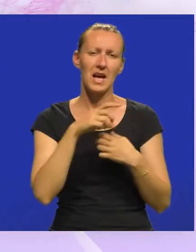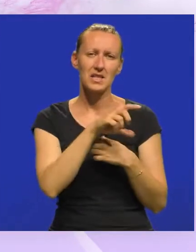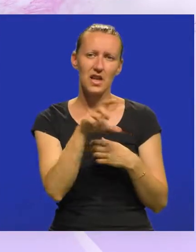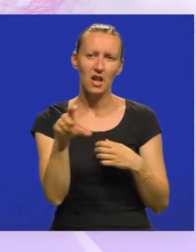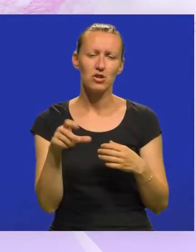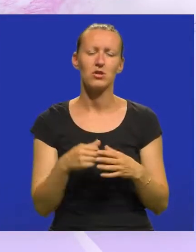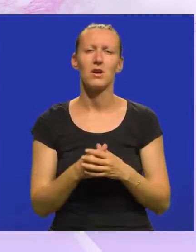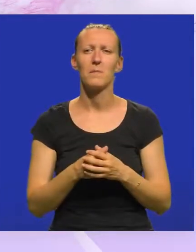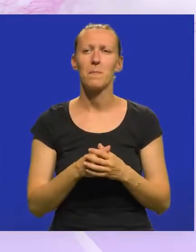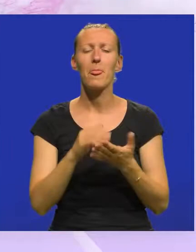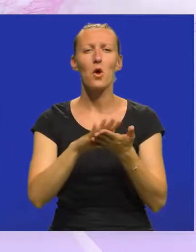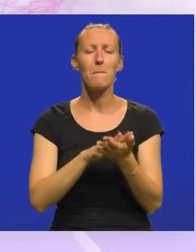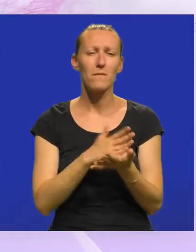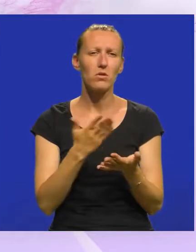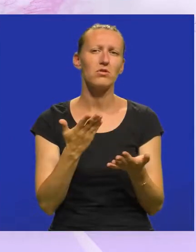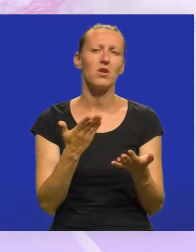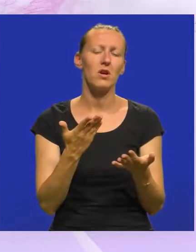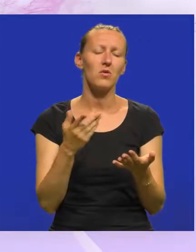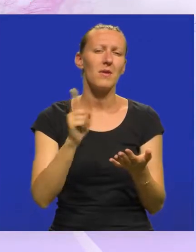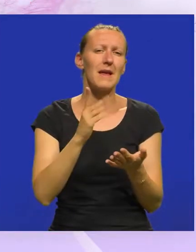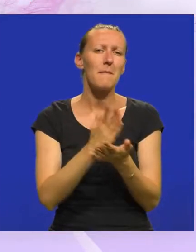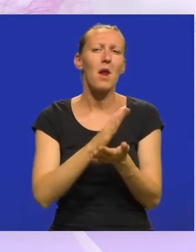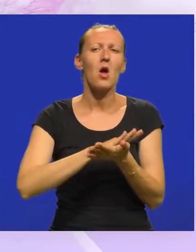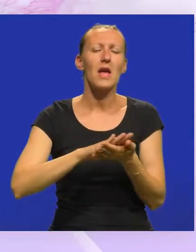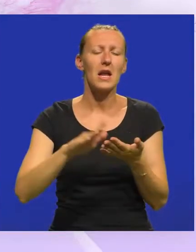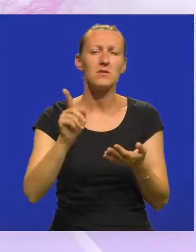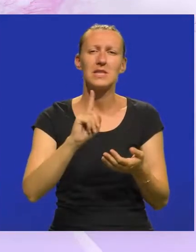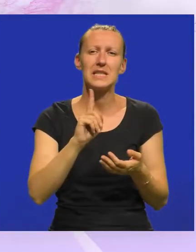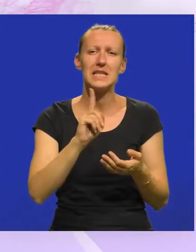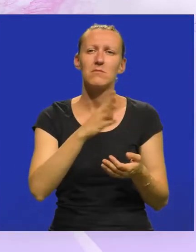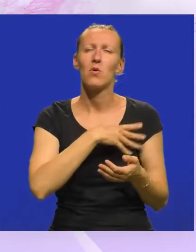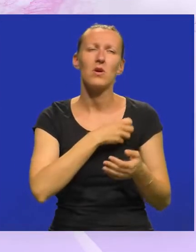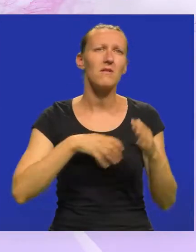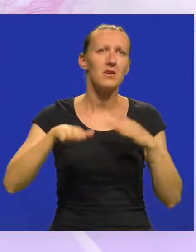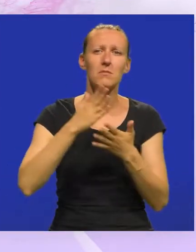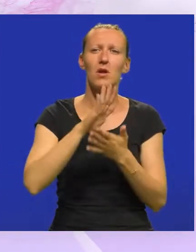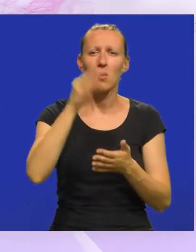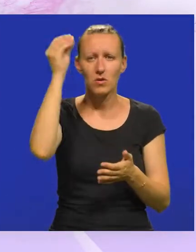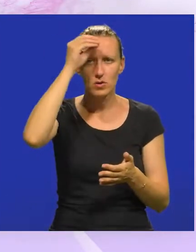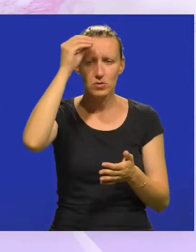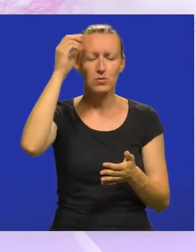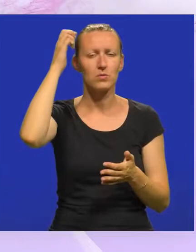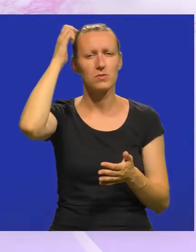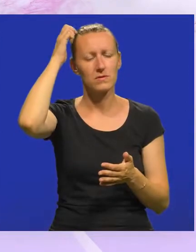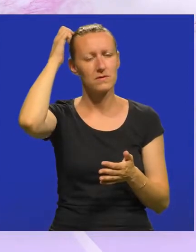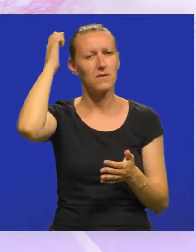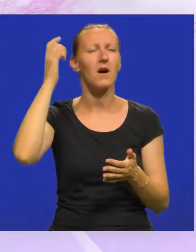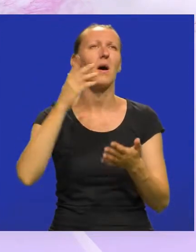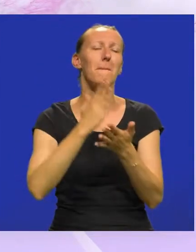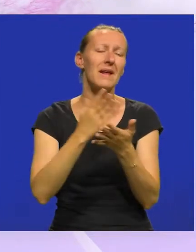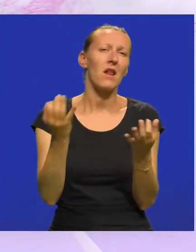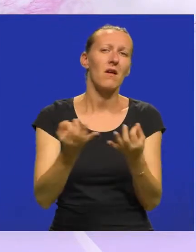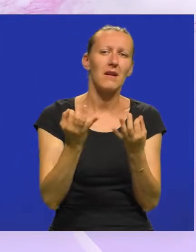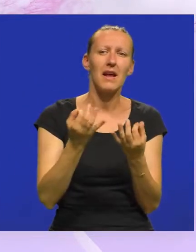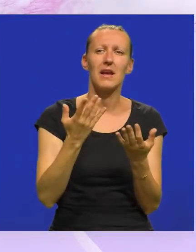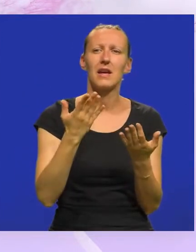U početku kažem, nije bilo jednostavno, niti u Hrvatskoj bilo toliko iskustva, bilo